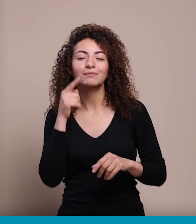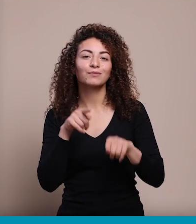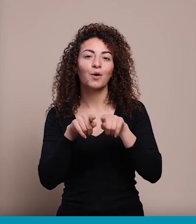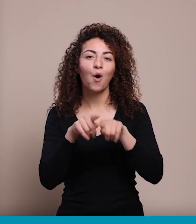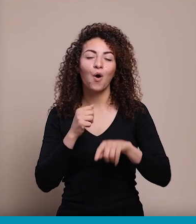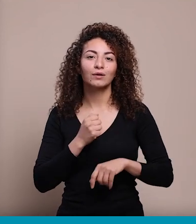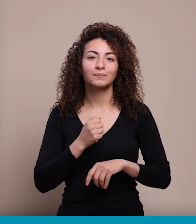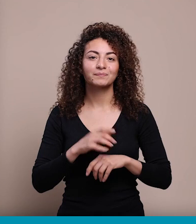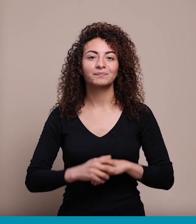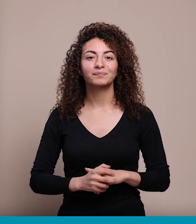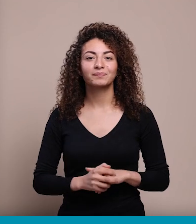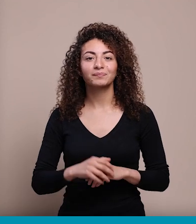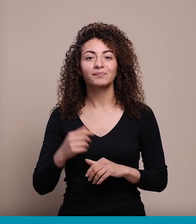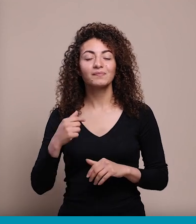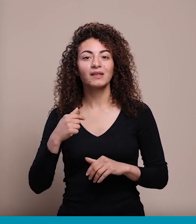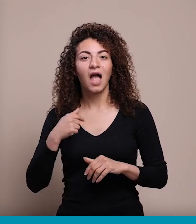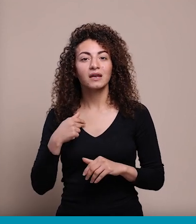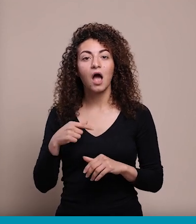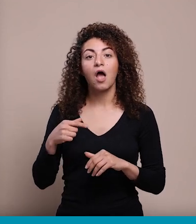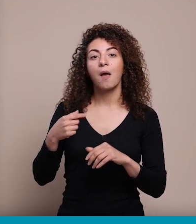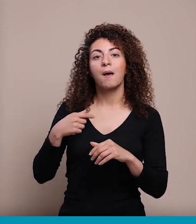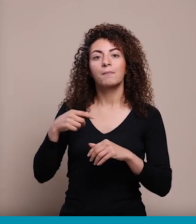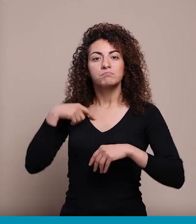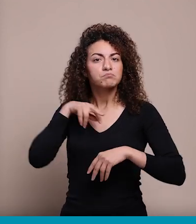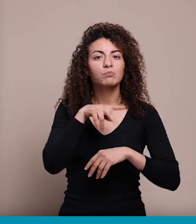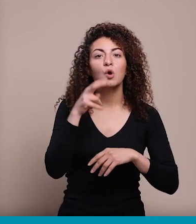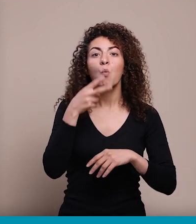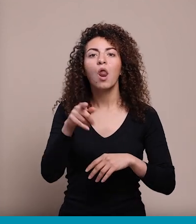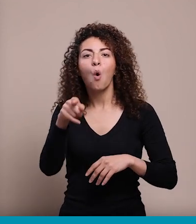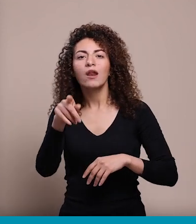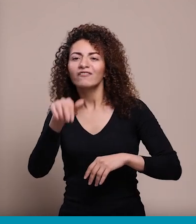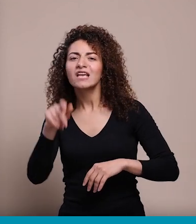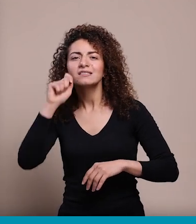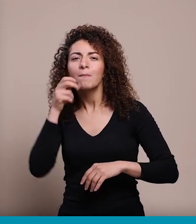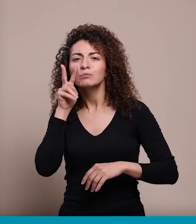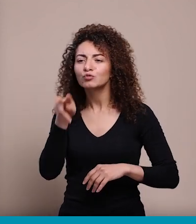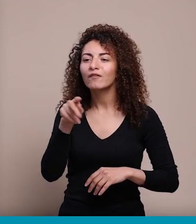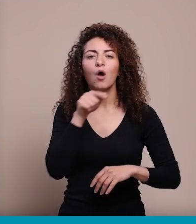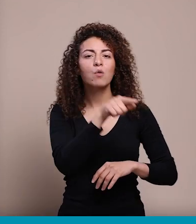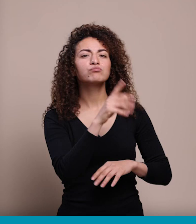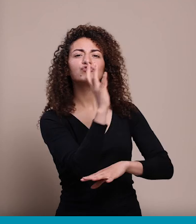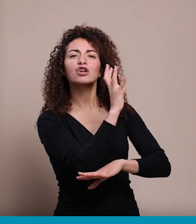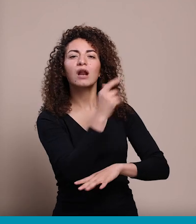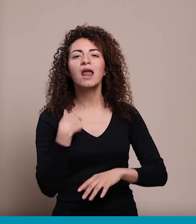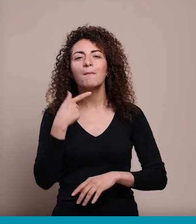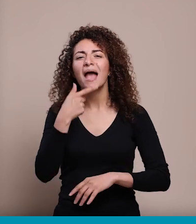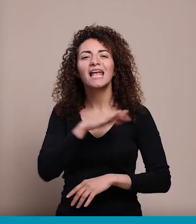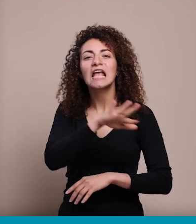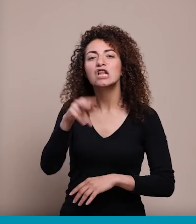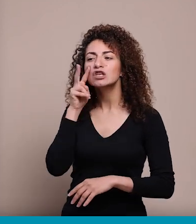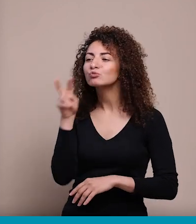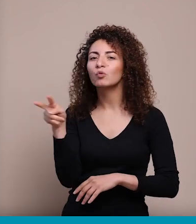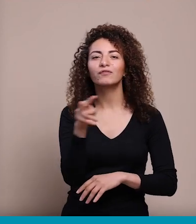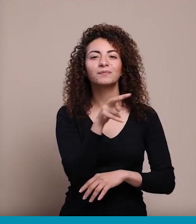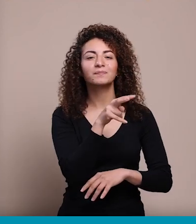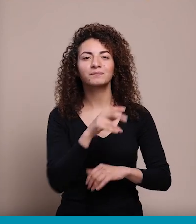يعني بصير مثلا شي في الصورة بإلا مثلا هون في صابة هون في ججر هون في بحكيه لكل شي بيصير